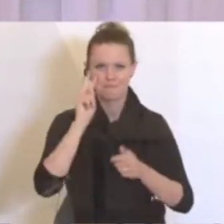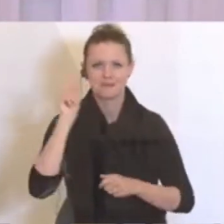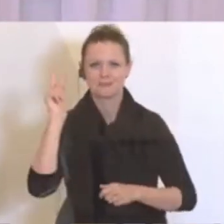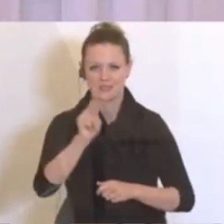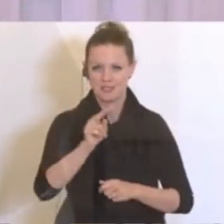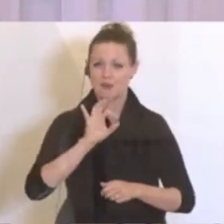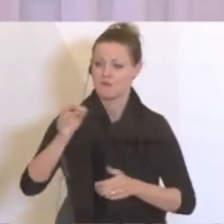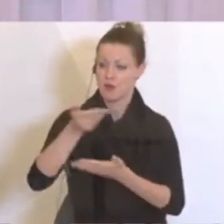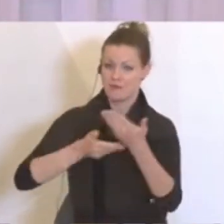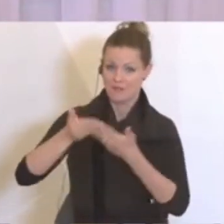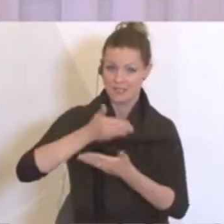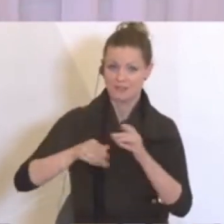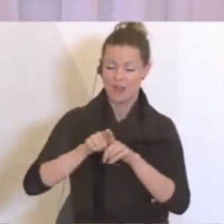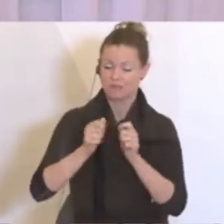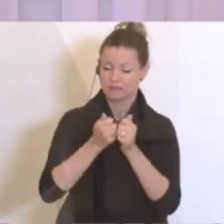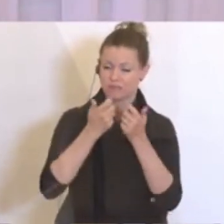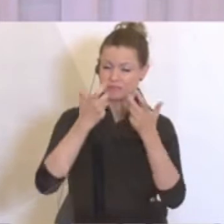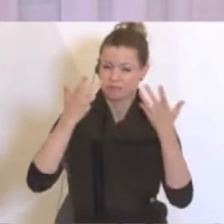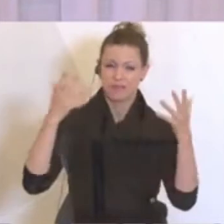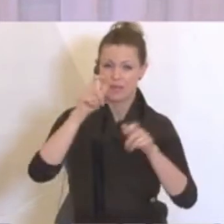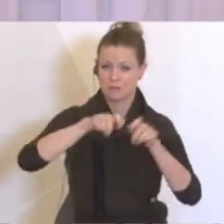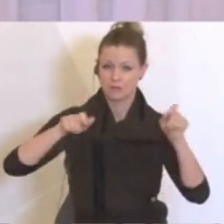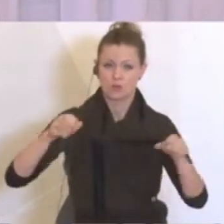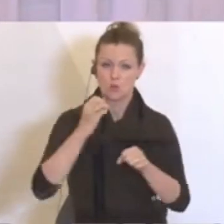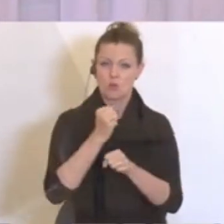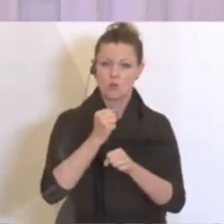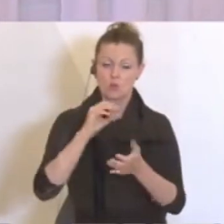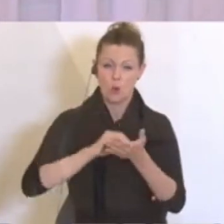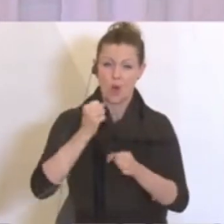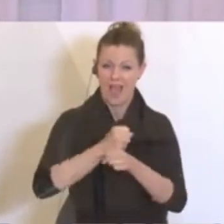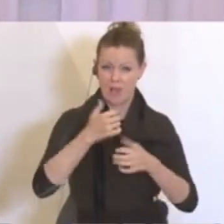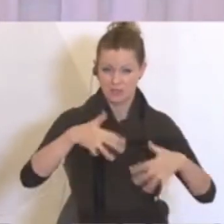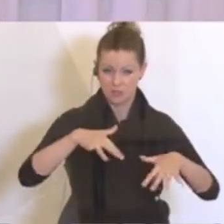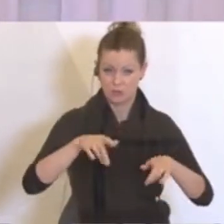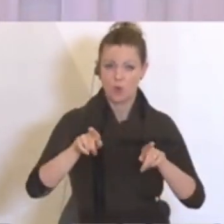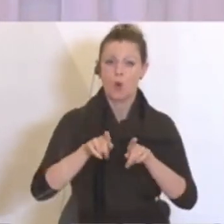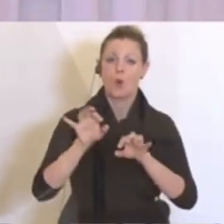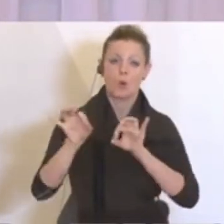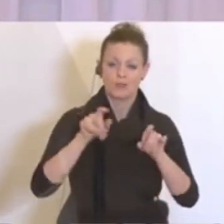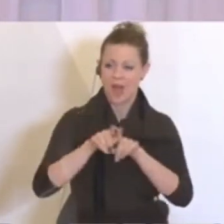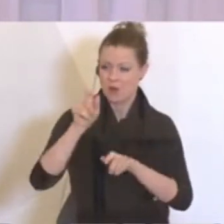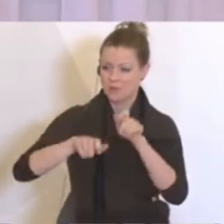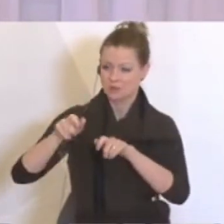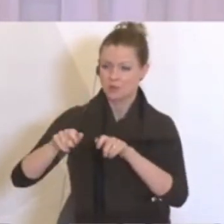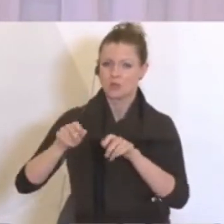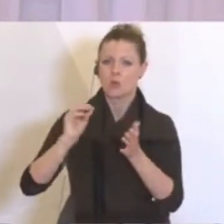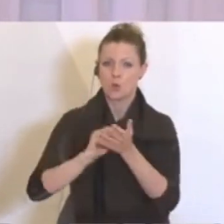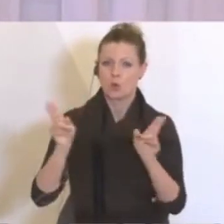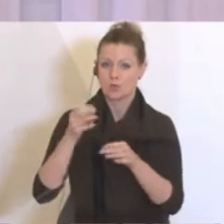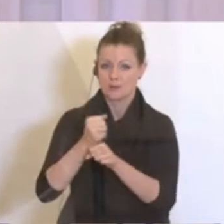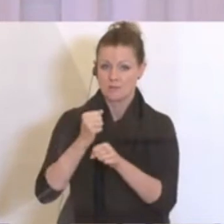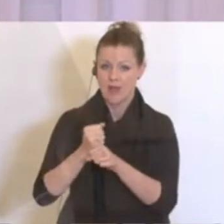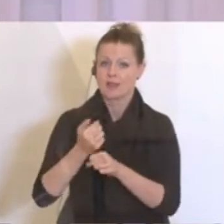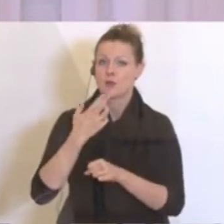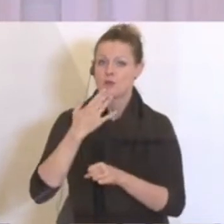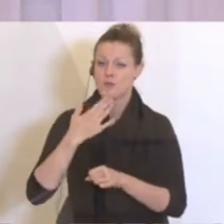für die Wirtschaft und die vielen, vielen, vielen Menschen, die noch in der Arbeitslosigkeit verharren und die vielen, vielen Menschen, die in Kurzarbeit sind, die wir ja alle wieder in die Beschäftigung zurückbringen wollen.